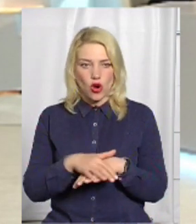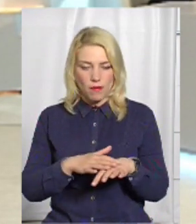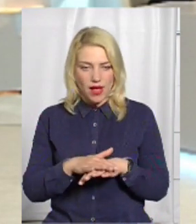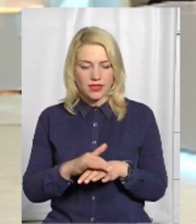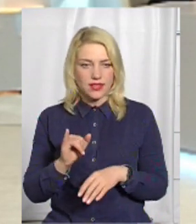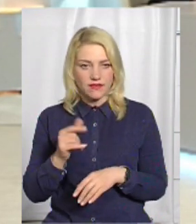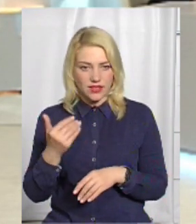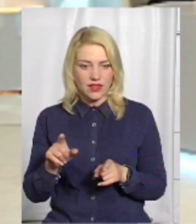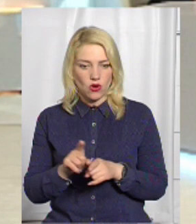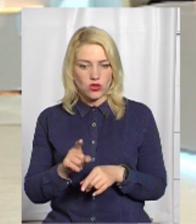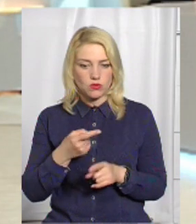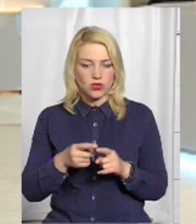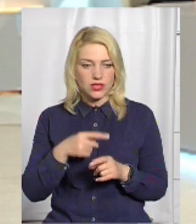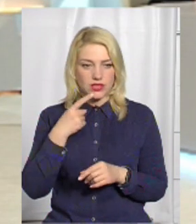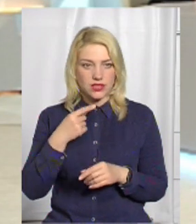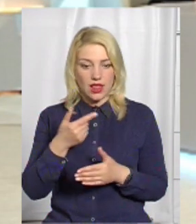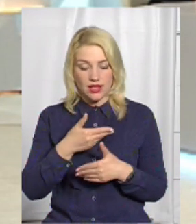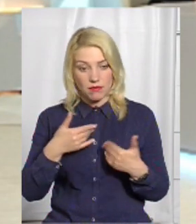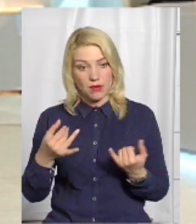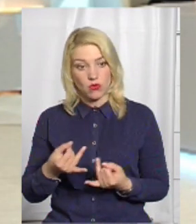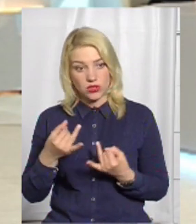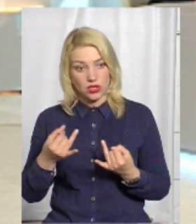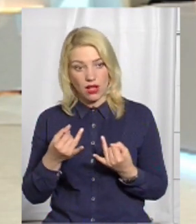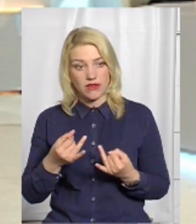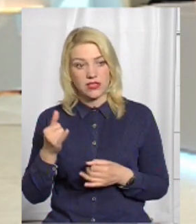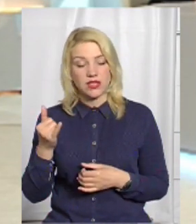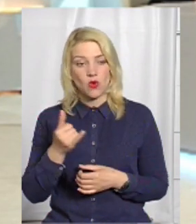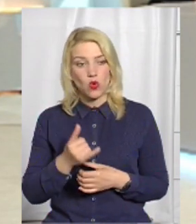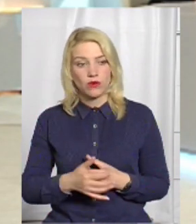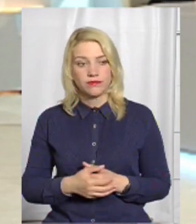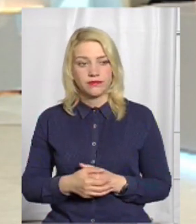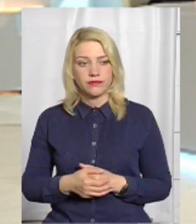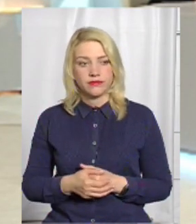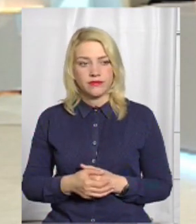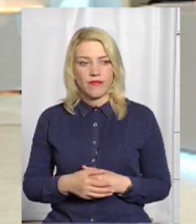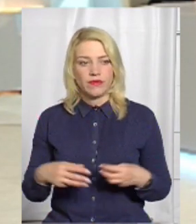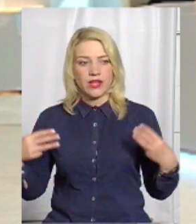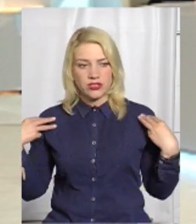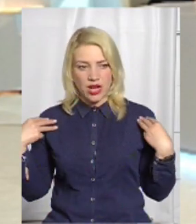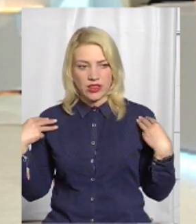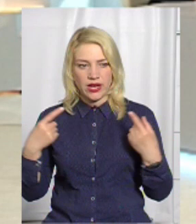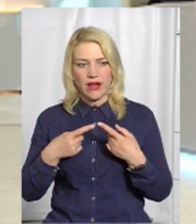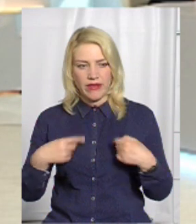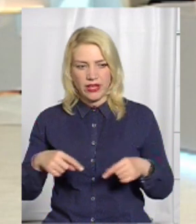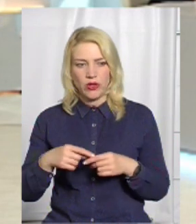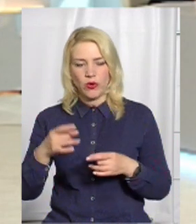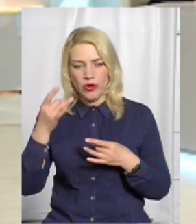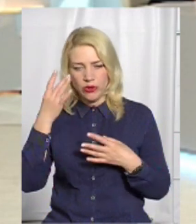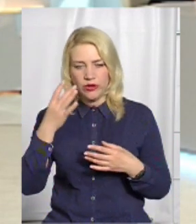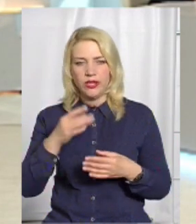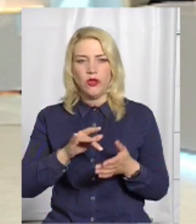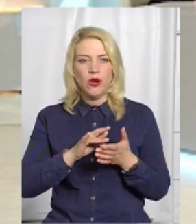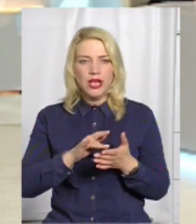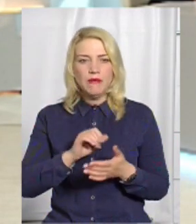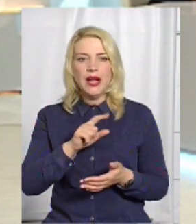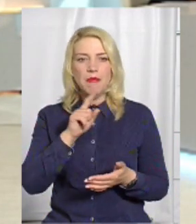Ви теж про це сказали. Ми поцікавилися у начальника відділу культури, туризму та